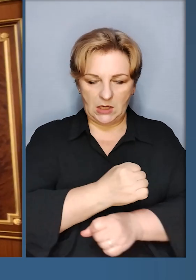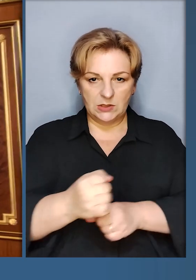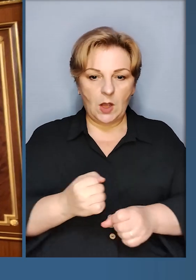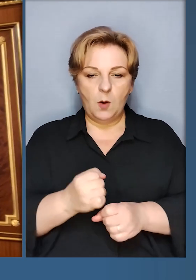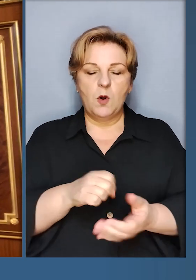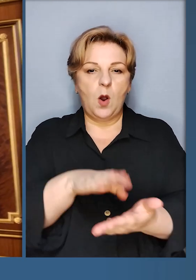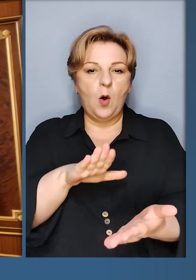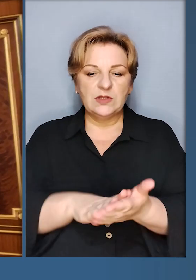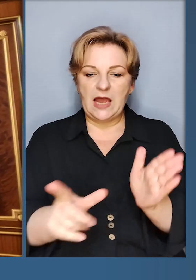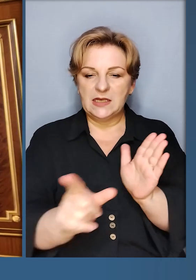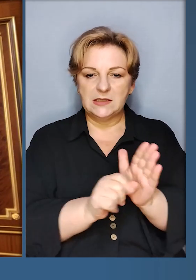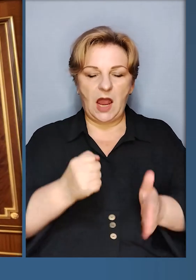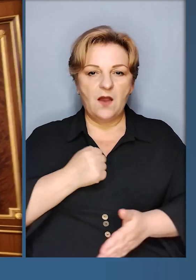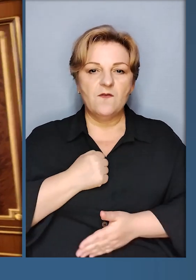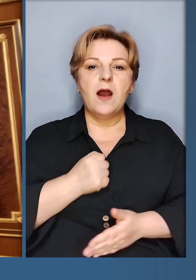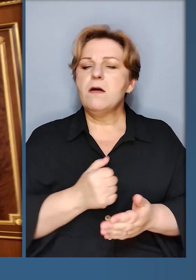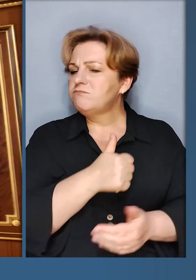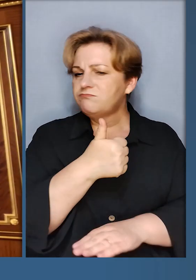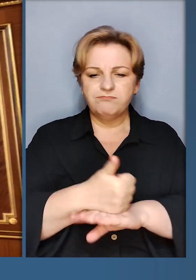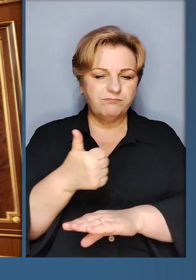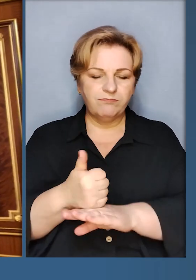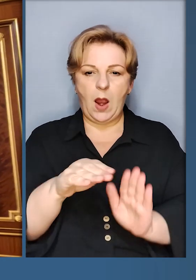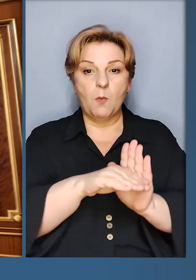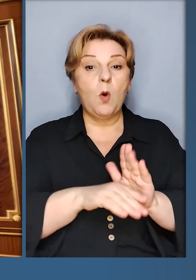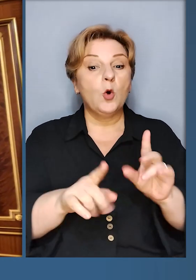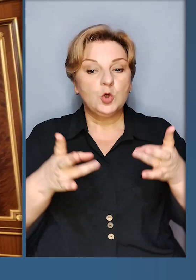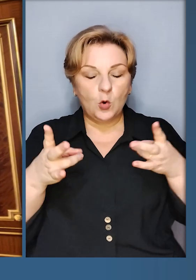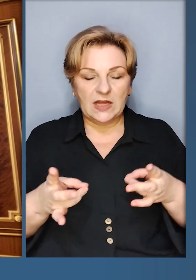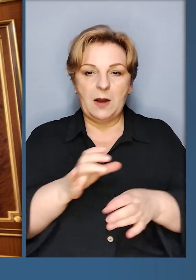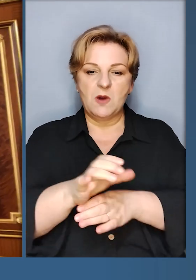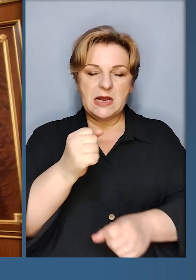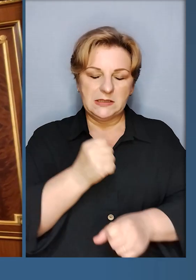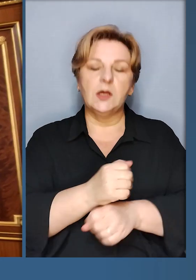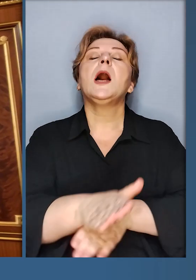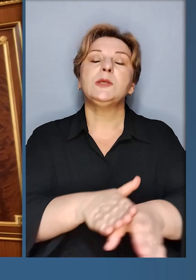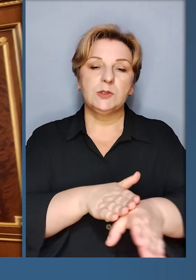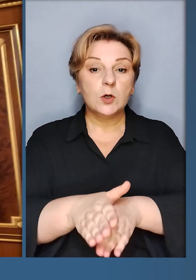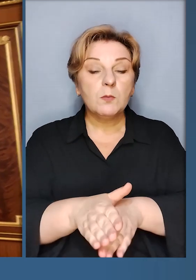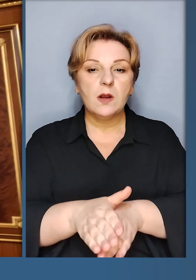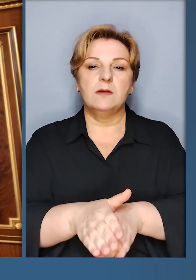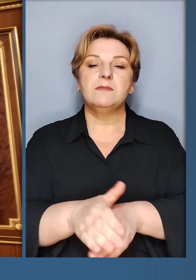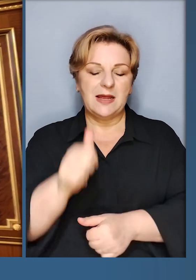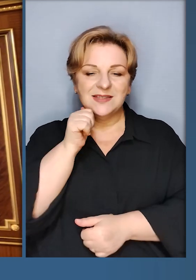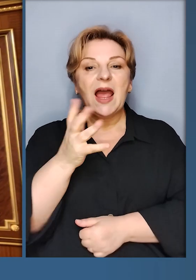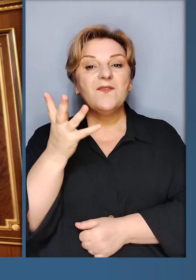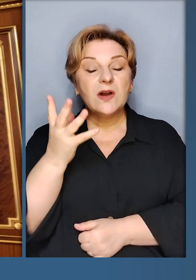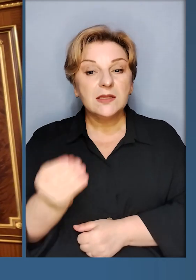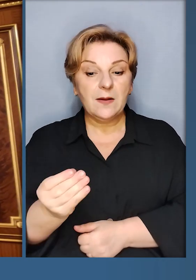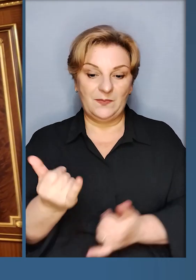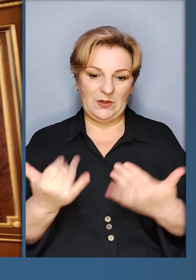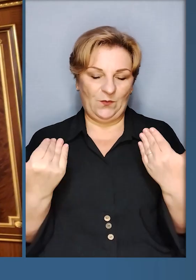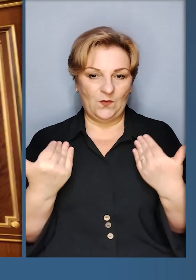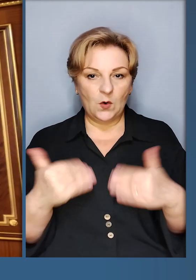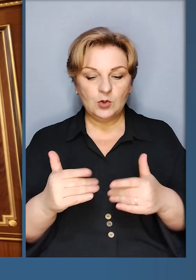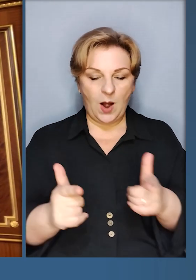нашої зброї. Окреслили з воїнами кілька пріоритетних позицій. Те, що треба зробити, зробимо. І завтрашній